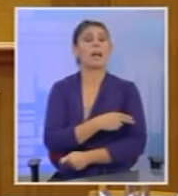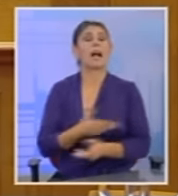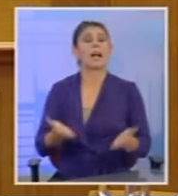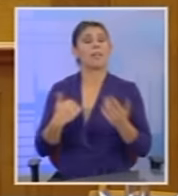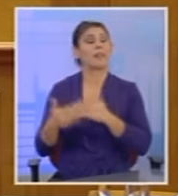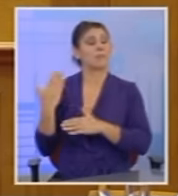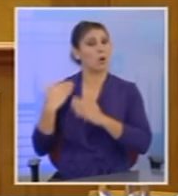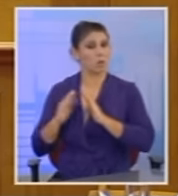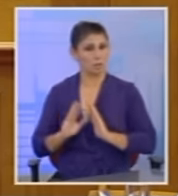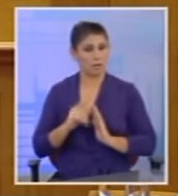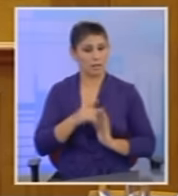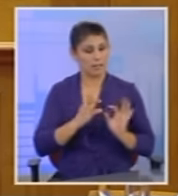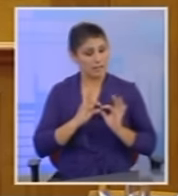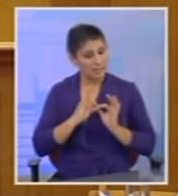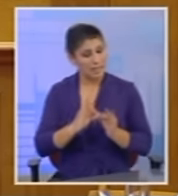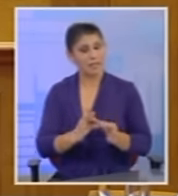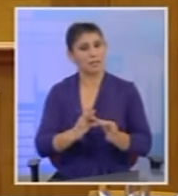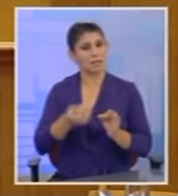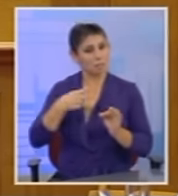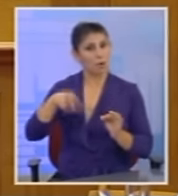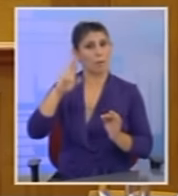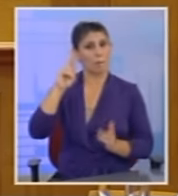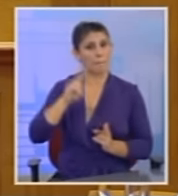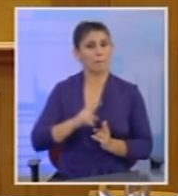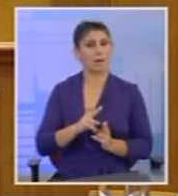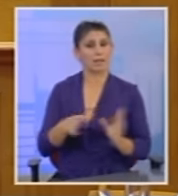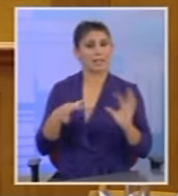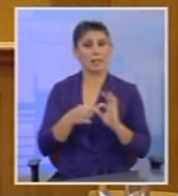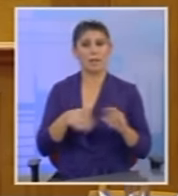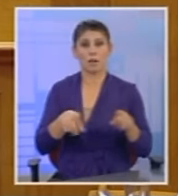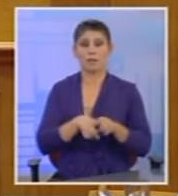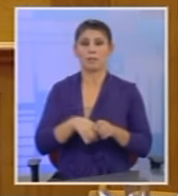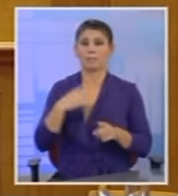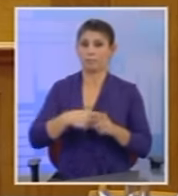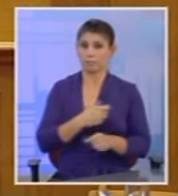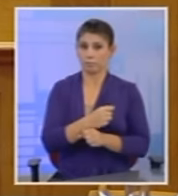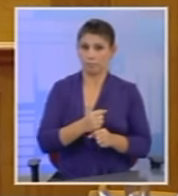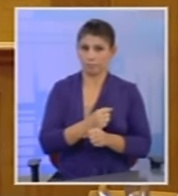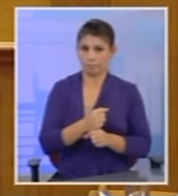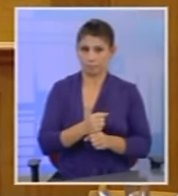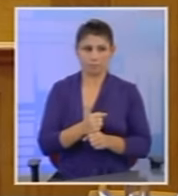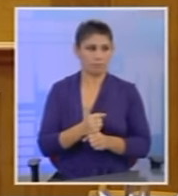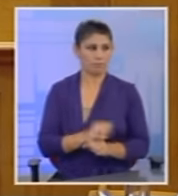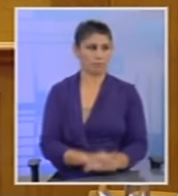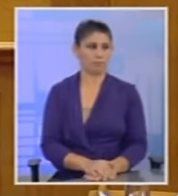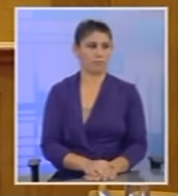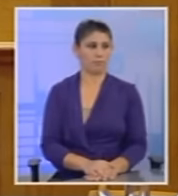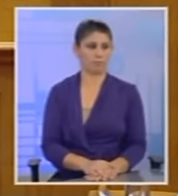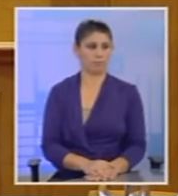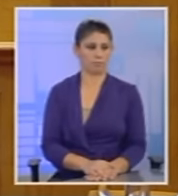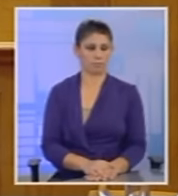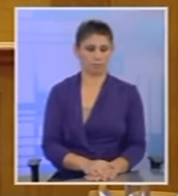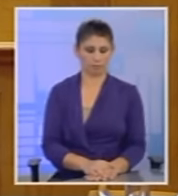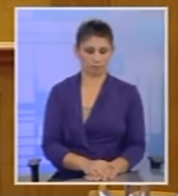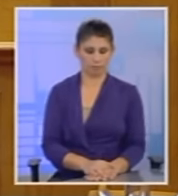Και εσείς συνεχίζετε με περαιτέρω μειώσεις. Σε συνδυασμό με όσα πάτε να κάνετε στο ελληνικό φάρμακο Επιτρέψτε μου κυρία Πρόεδρε για δύο λεπτάκια για μένα με